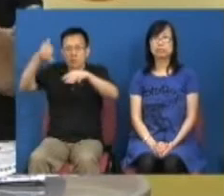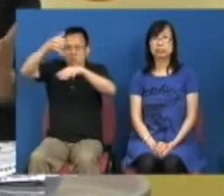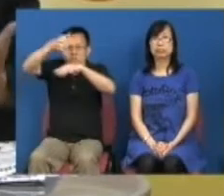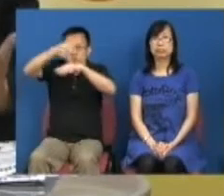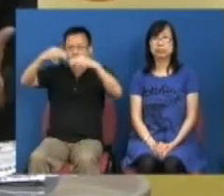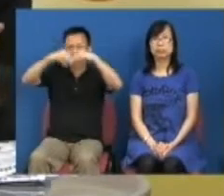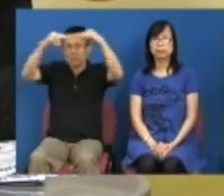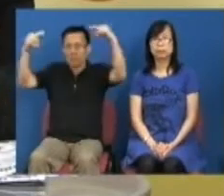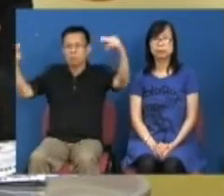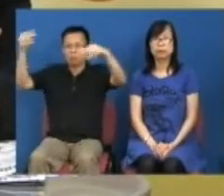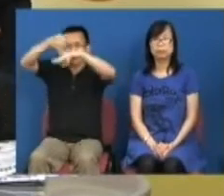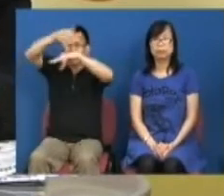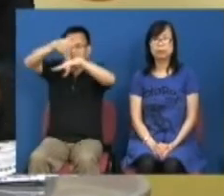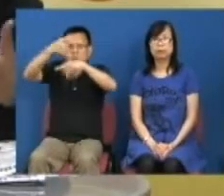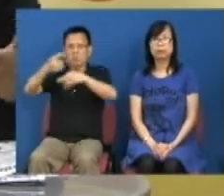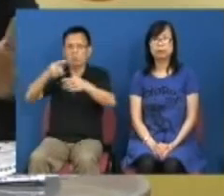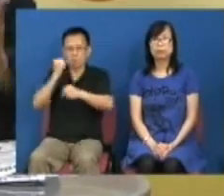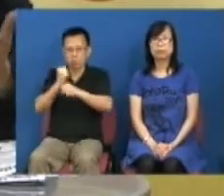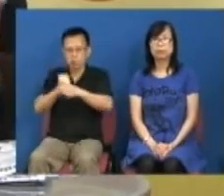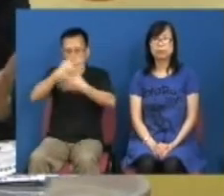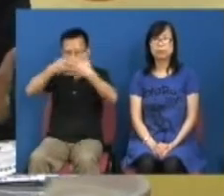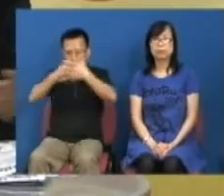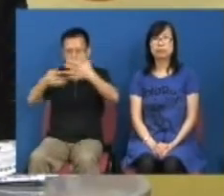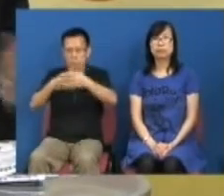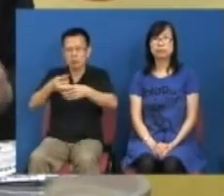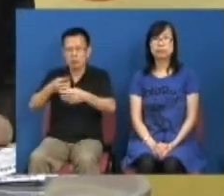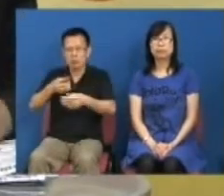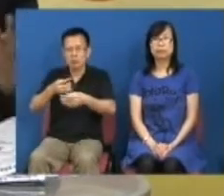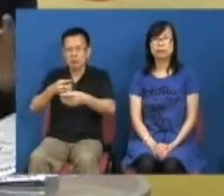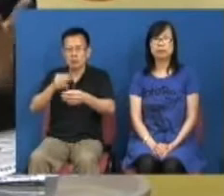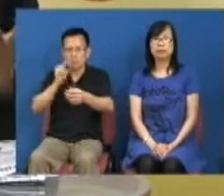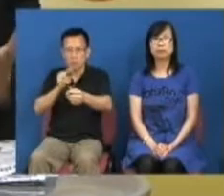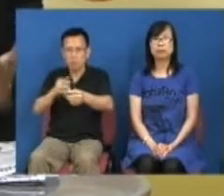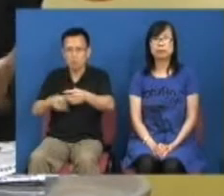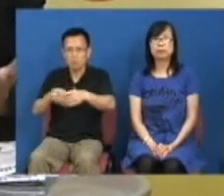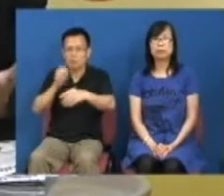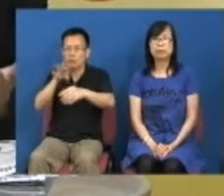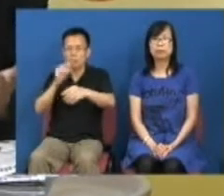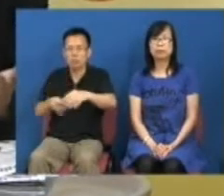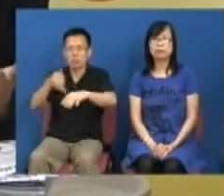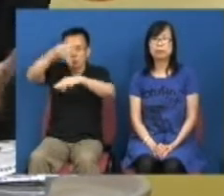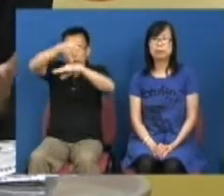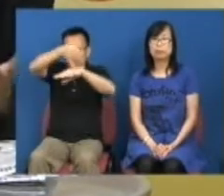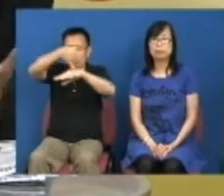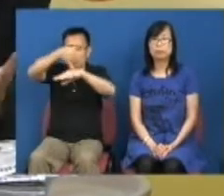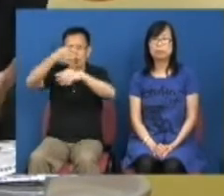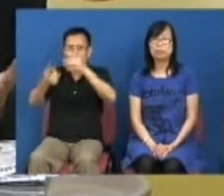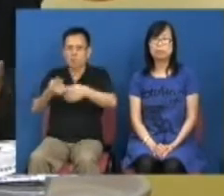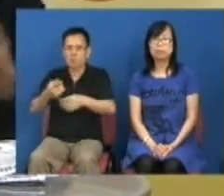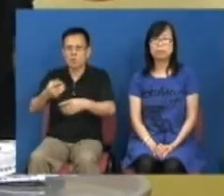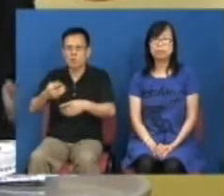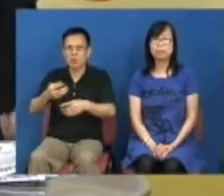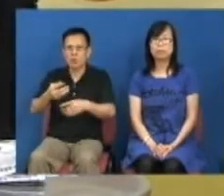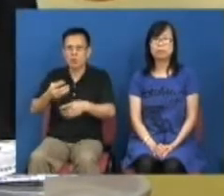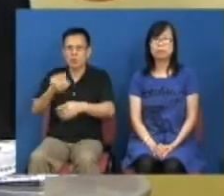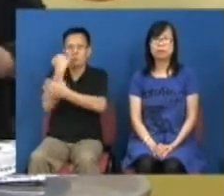还是有工作指引要他上去还是他私底下判断上去我们真的不知道还是有人还是消防员或者是否示威人士